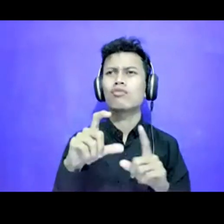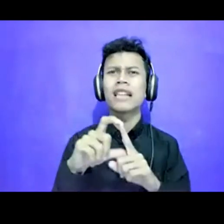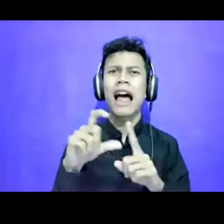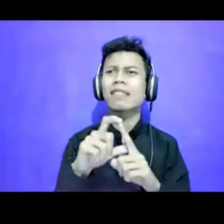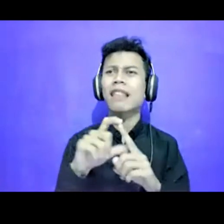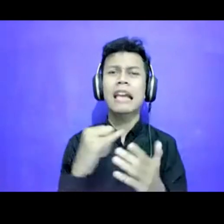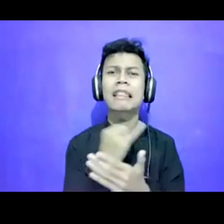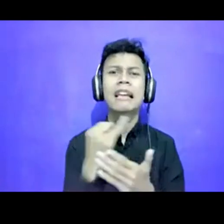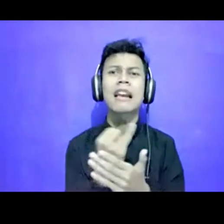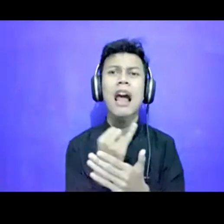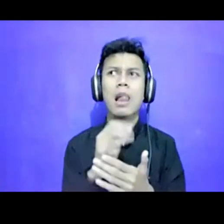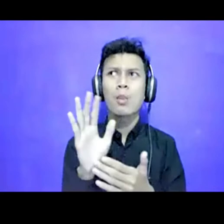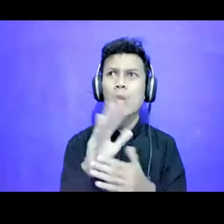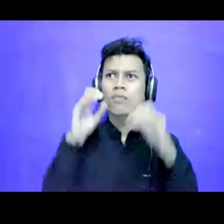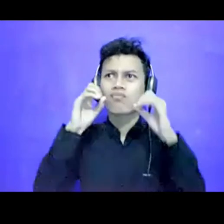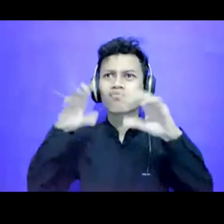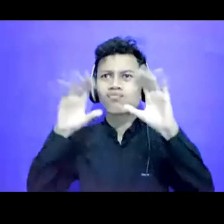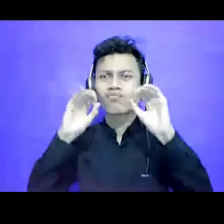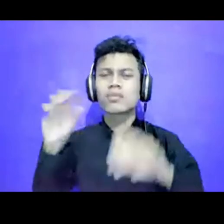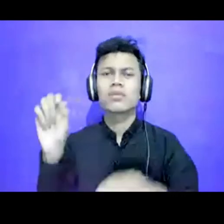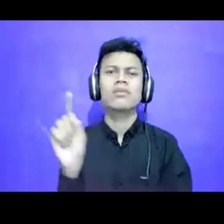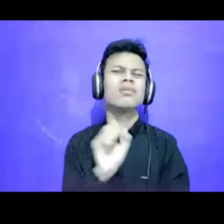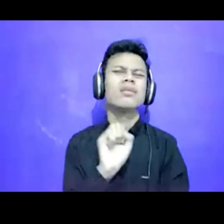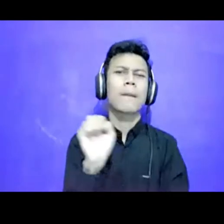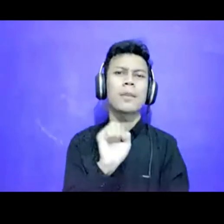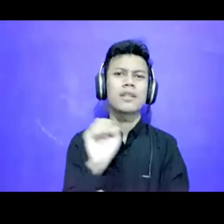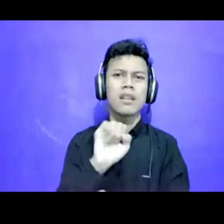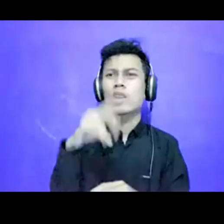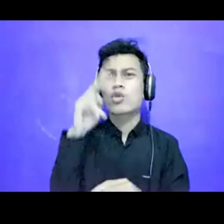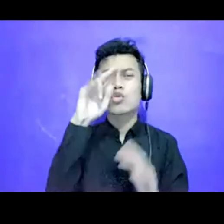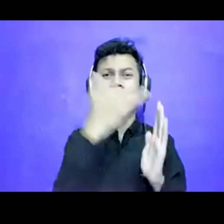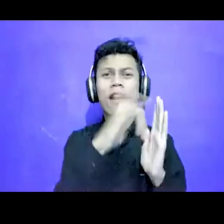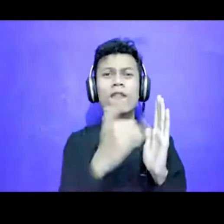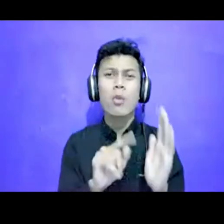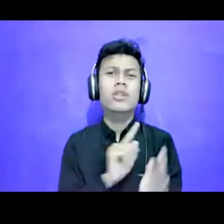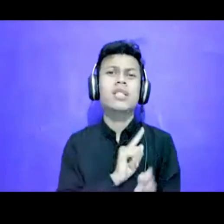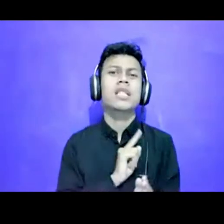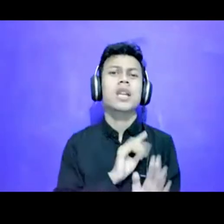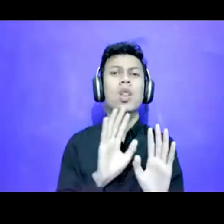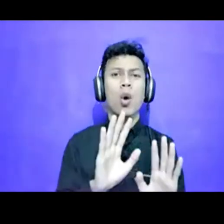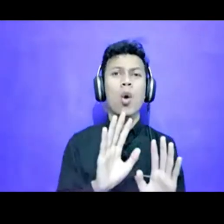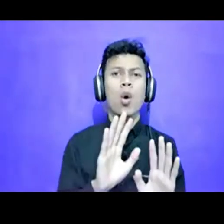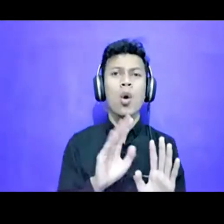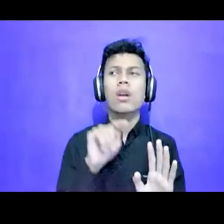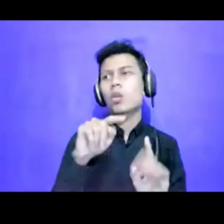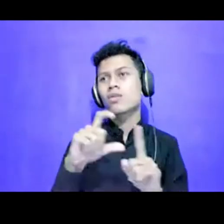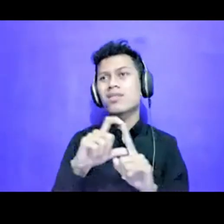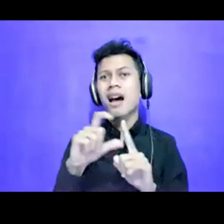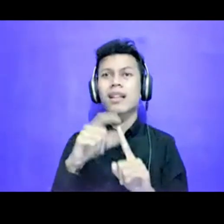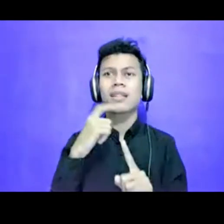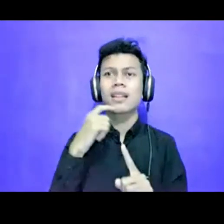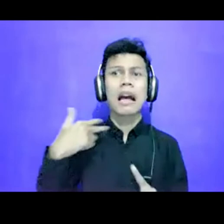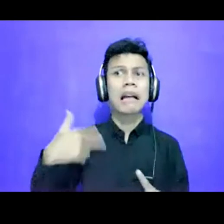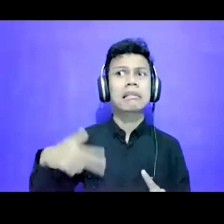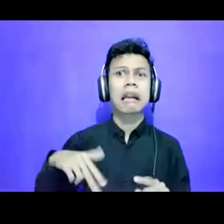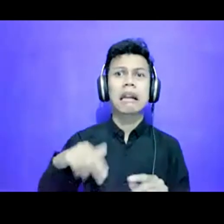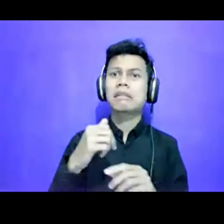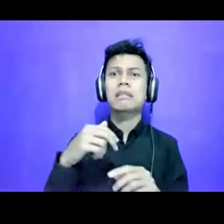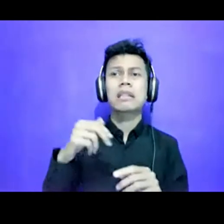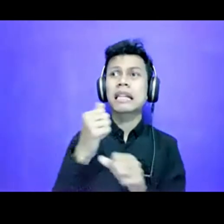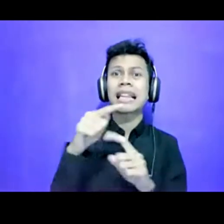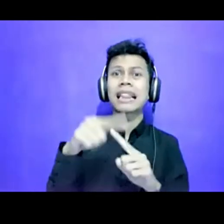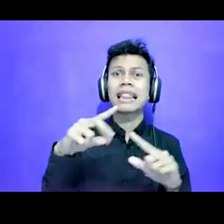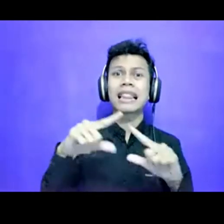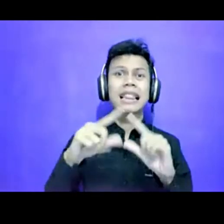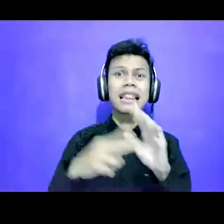dipublikasi jadi data untuk evaluasi mereka sendiri dan tentu gak bisa didapet nah akhirnya caranya gimana